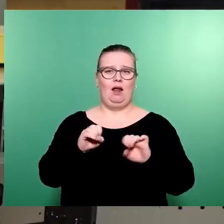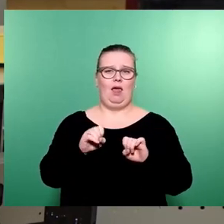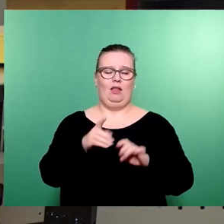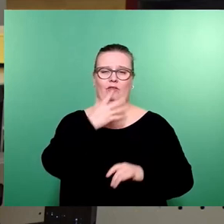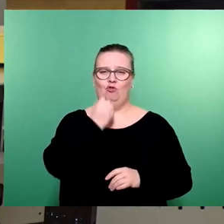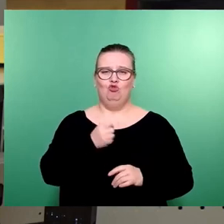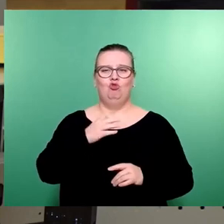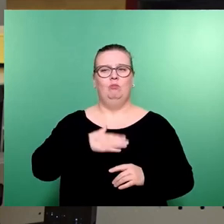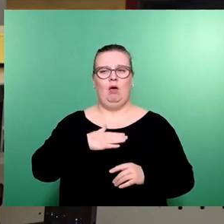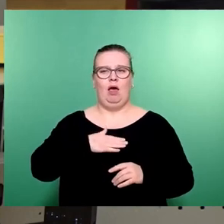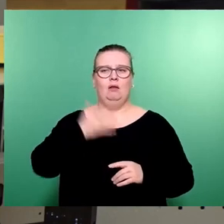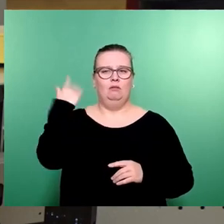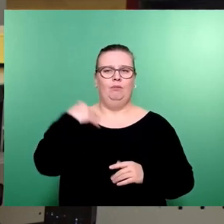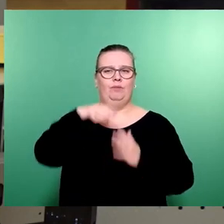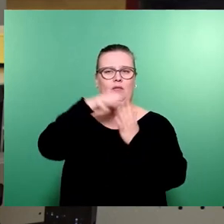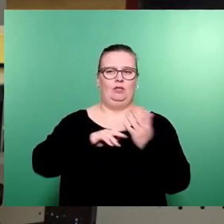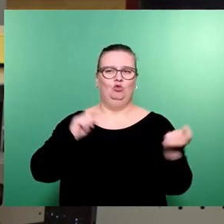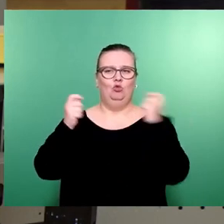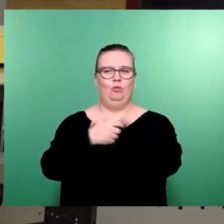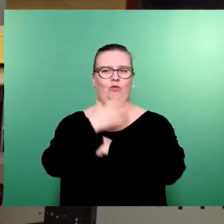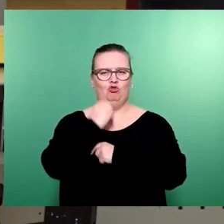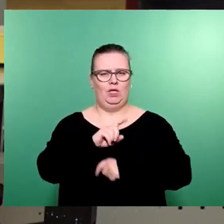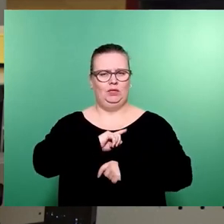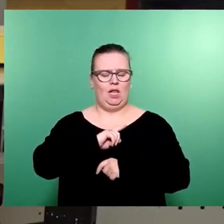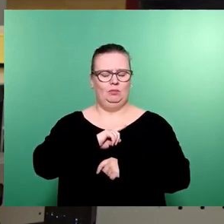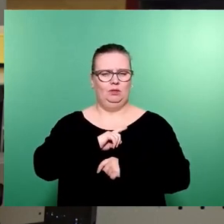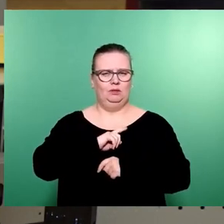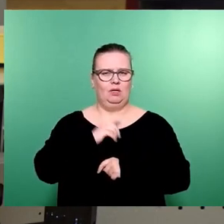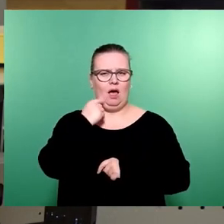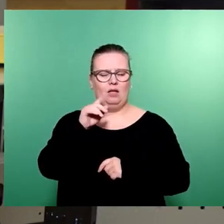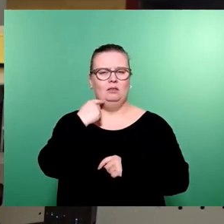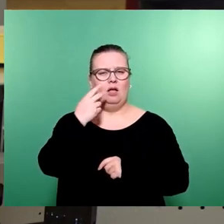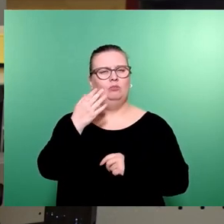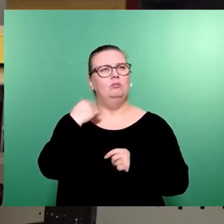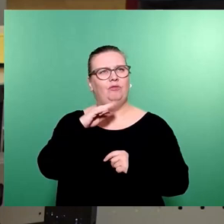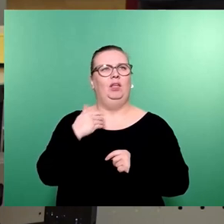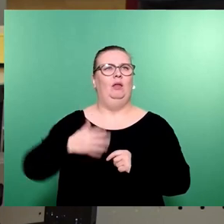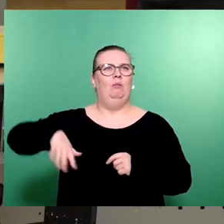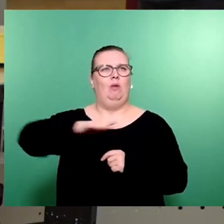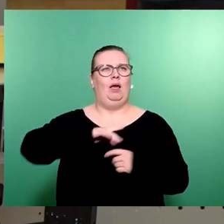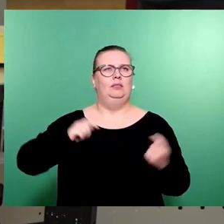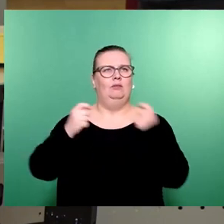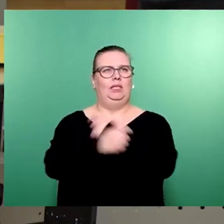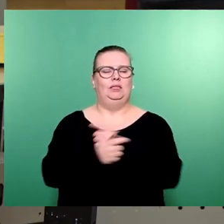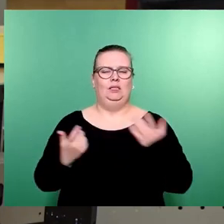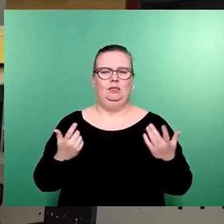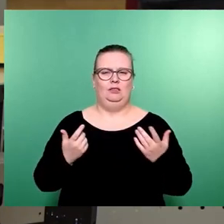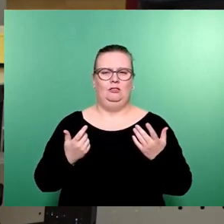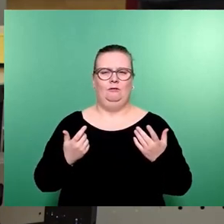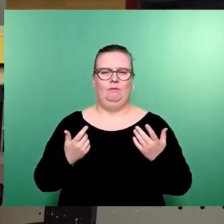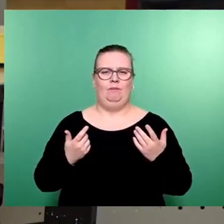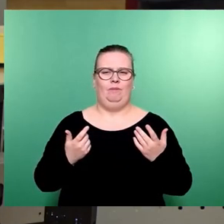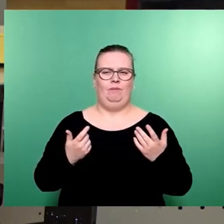von meinem ursprünglichen Redentext abweichen, denn ich habe eben das Wort Paradigmenwechsel gesagt. Ich bin